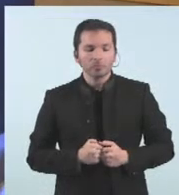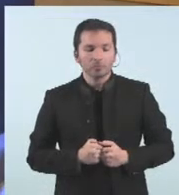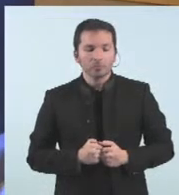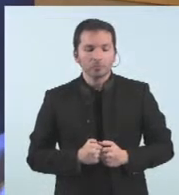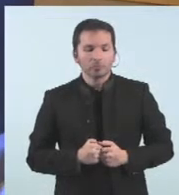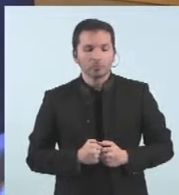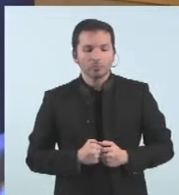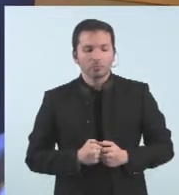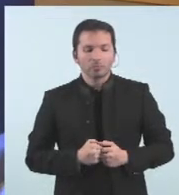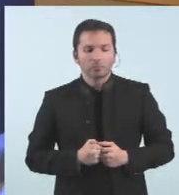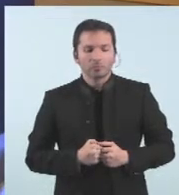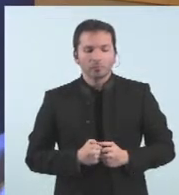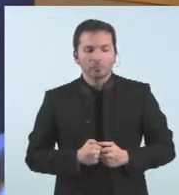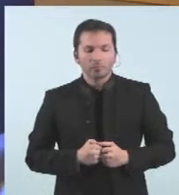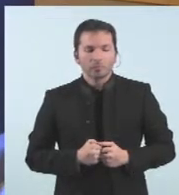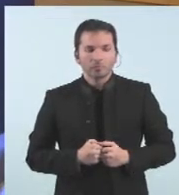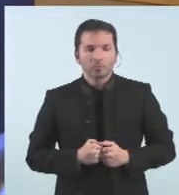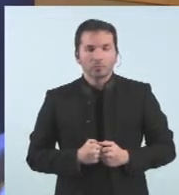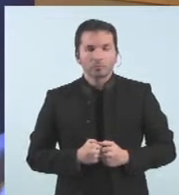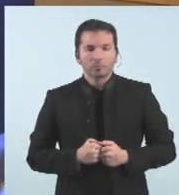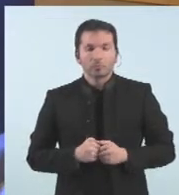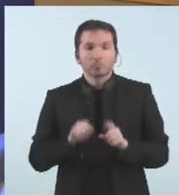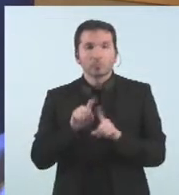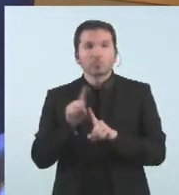Molt bé Alguna pregunta més?